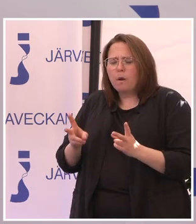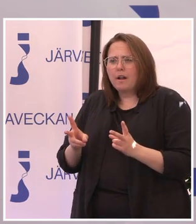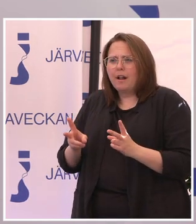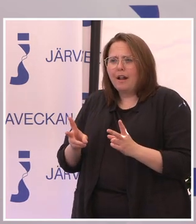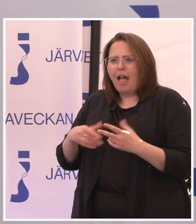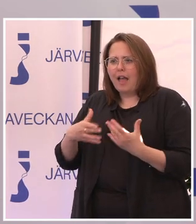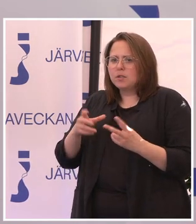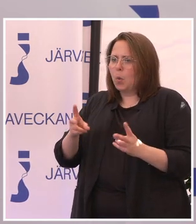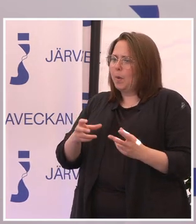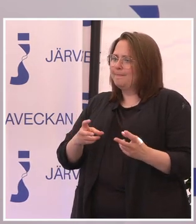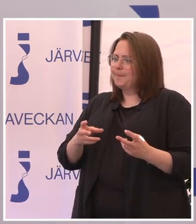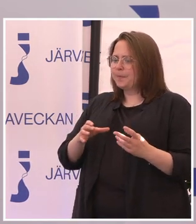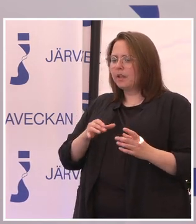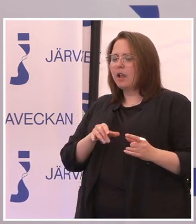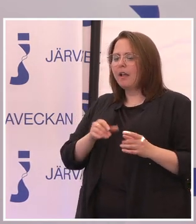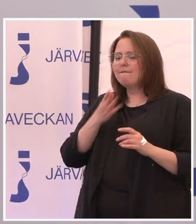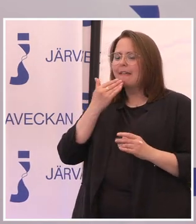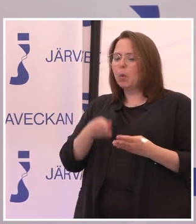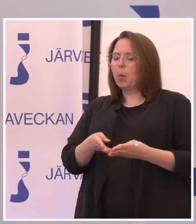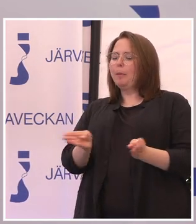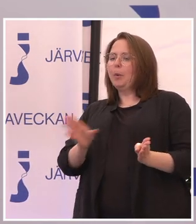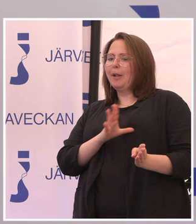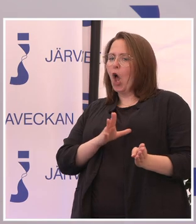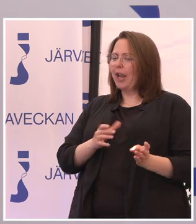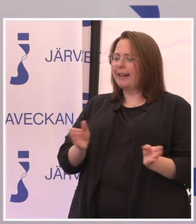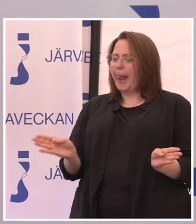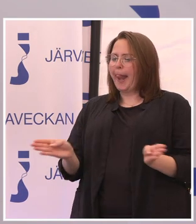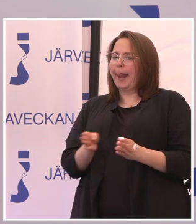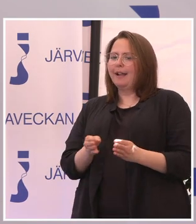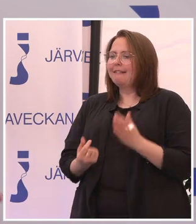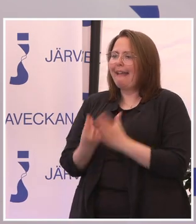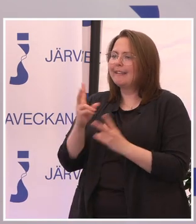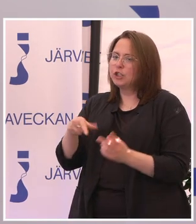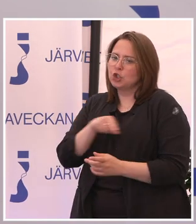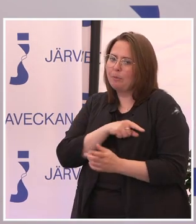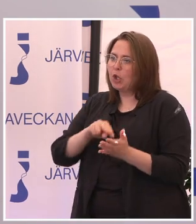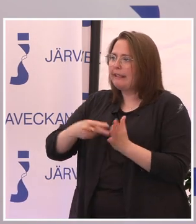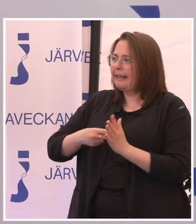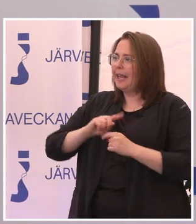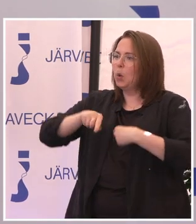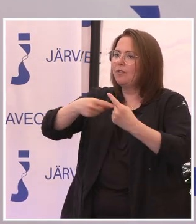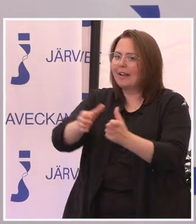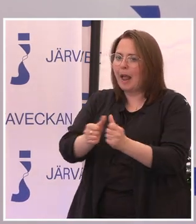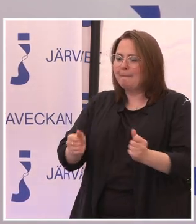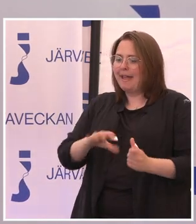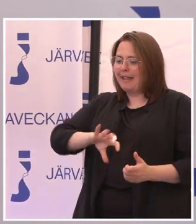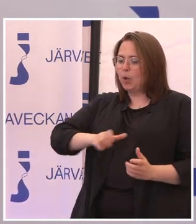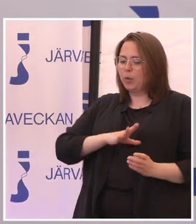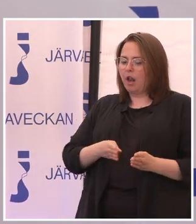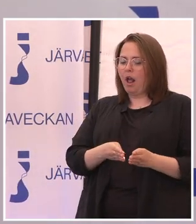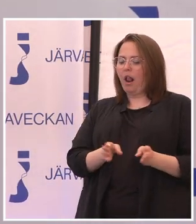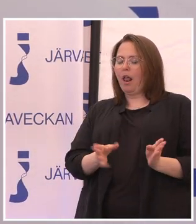konservativ i vilket utbud man har. Det händer inte jättemycket. Tekniken springer men regionernas